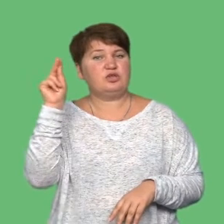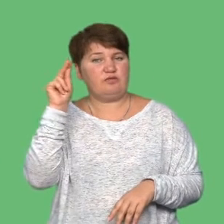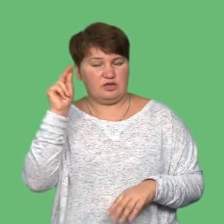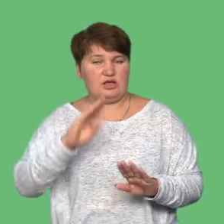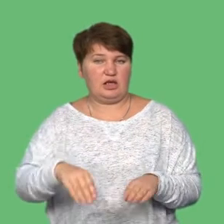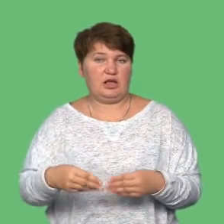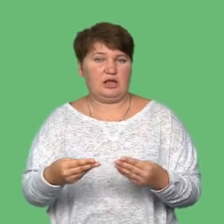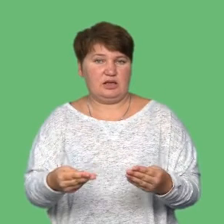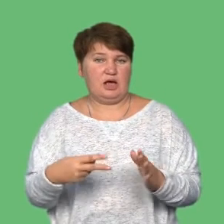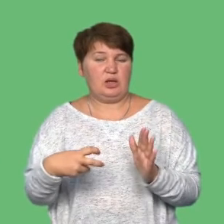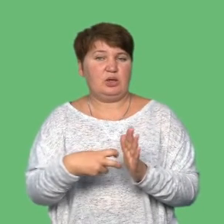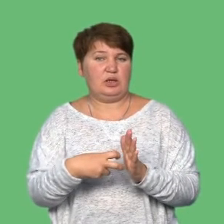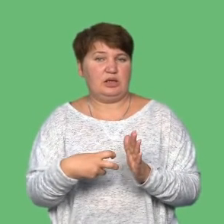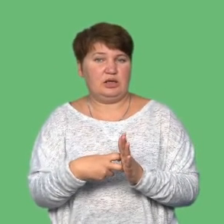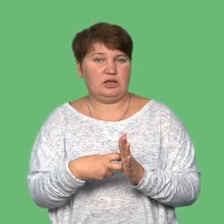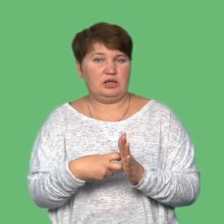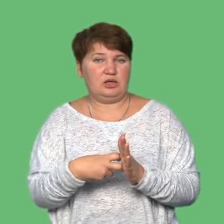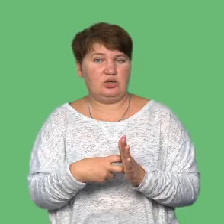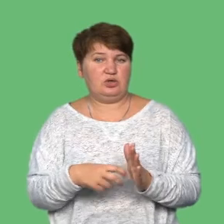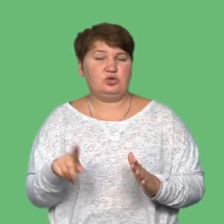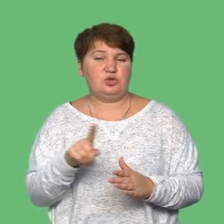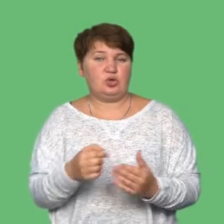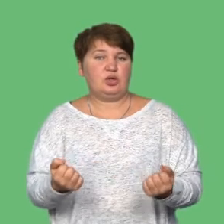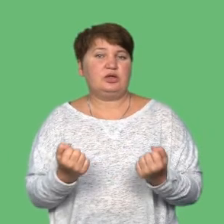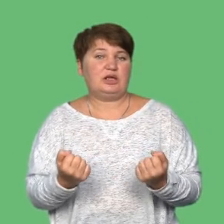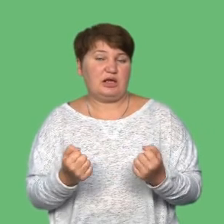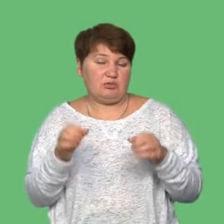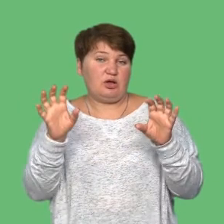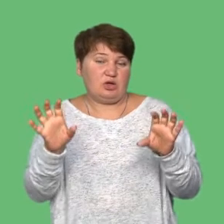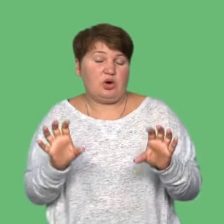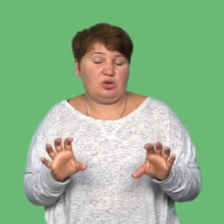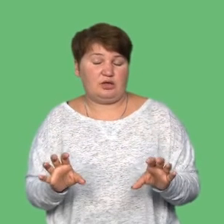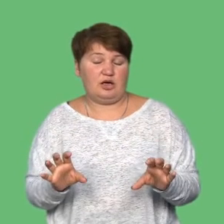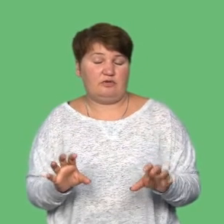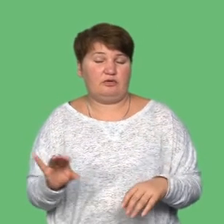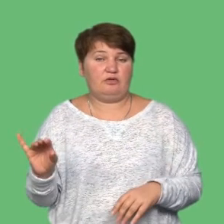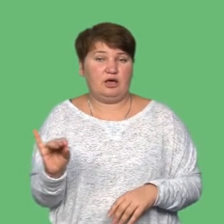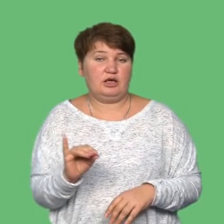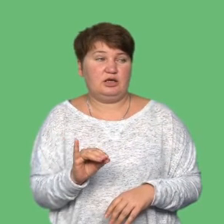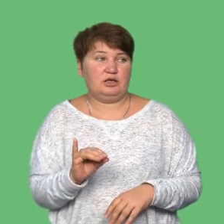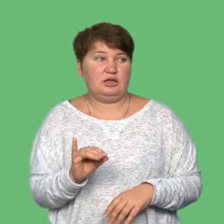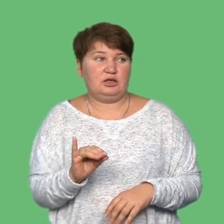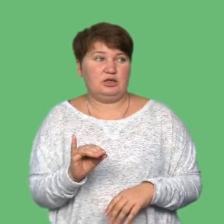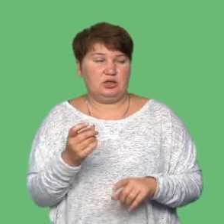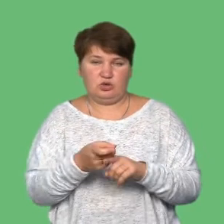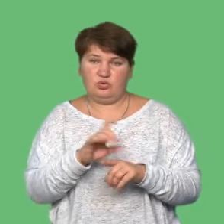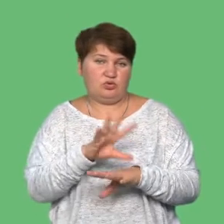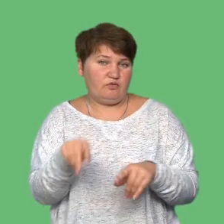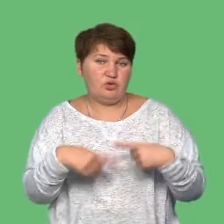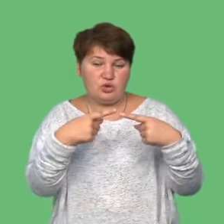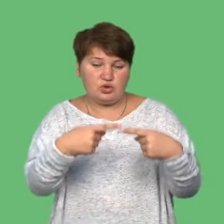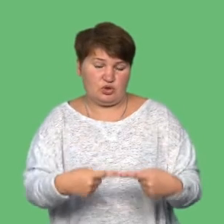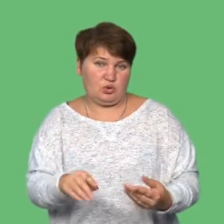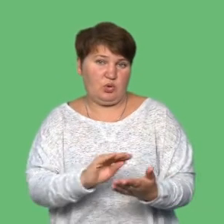лист щодо наихильного дотримання законодавства. І там дуже все чітко описано.